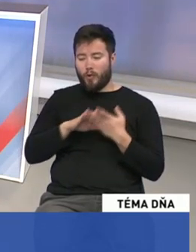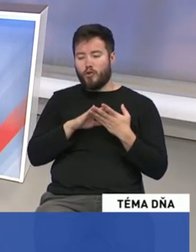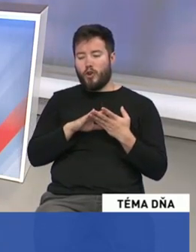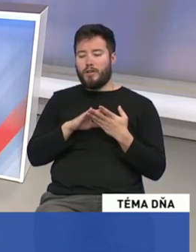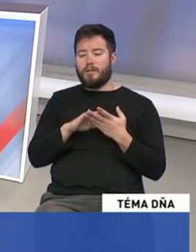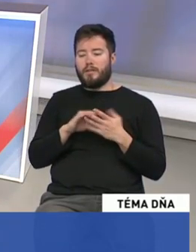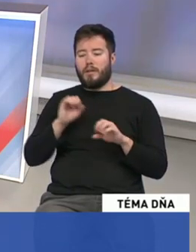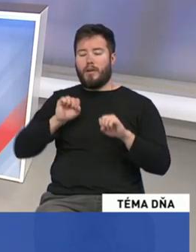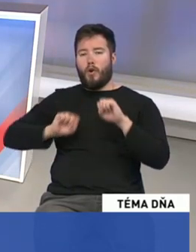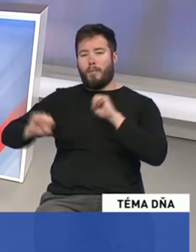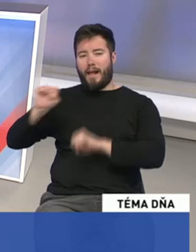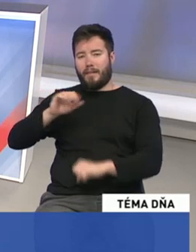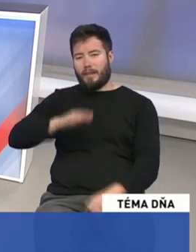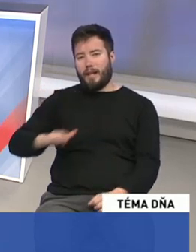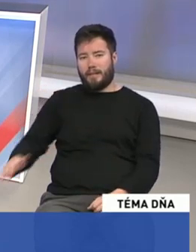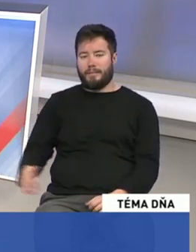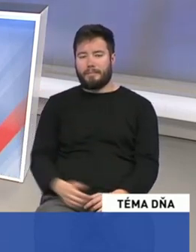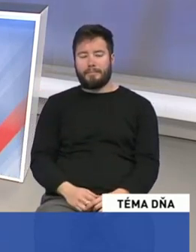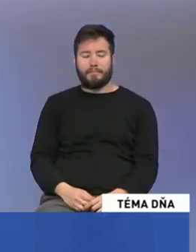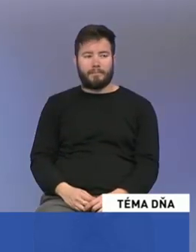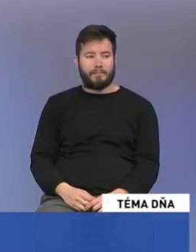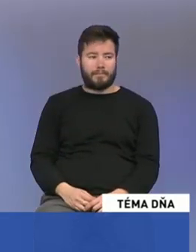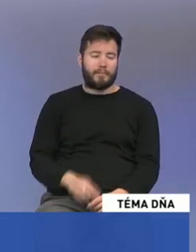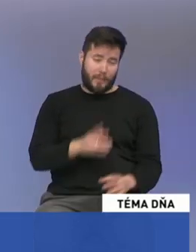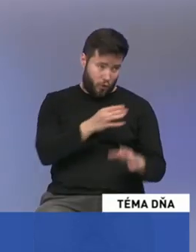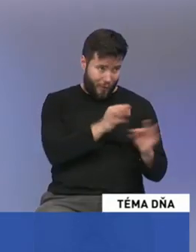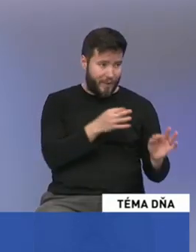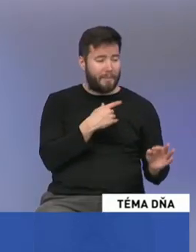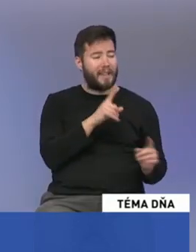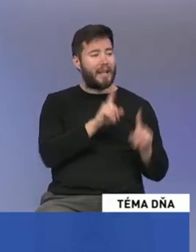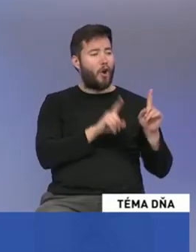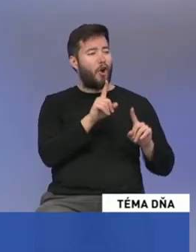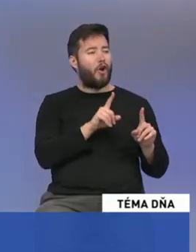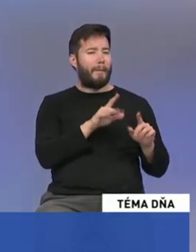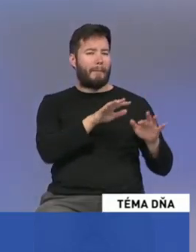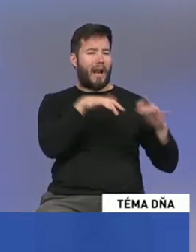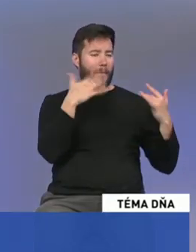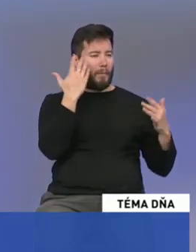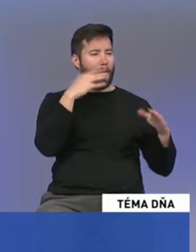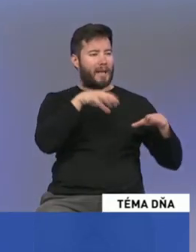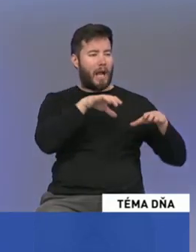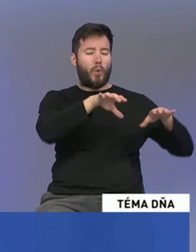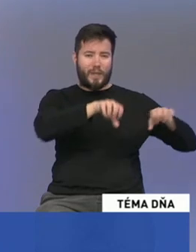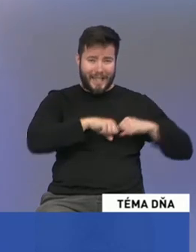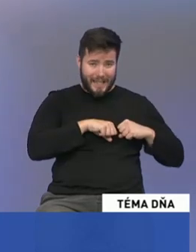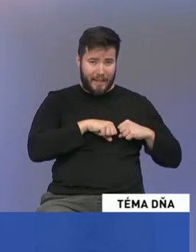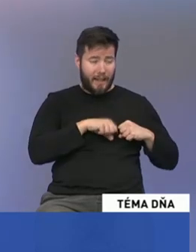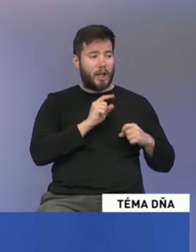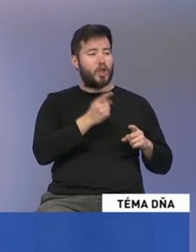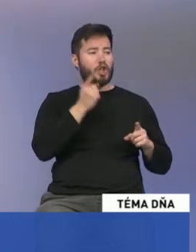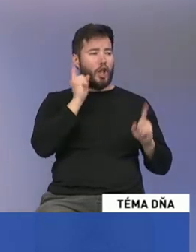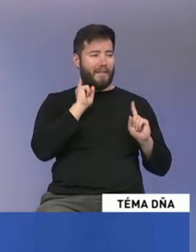deti a za bráni toho. Je niekoľko usnesenie parlamentu, ak dovolíte, ktoré boli iniciávané aj slovenskou národnou stranou o tom, že by Slovensko malo